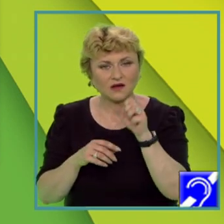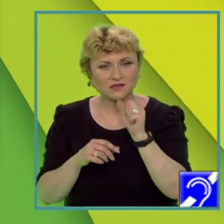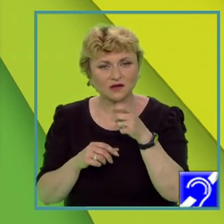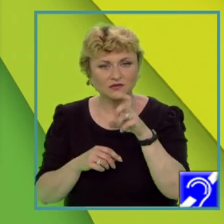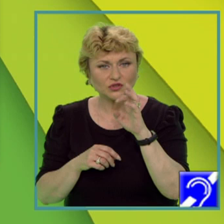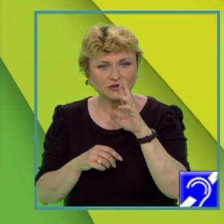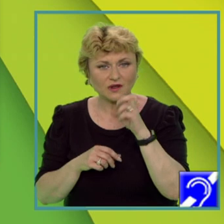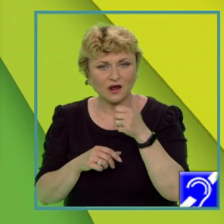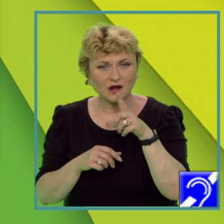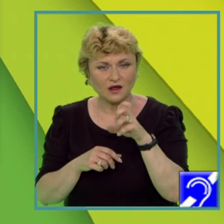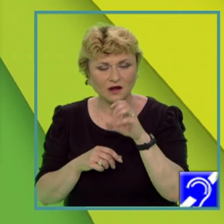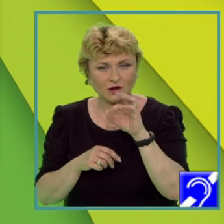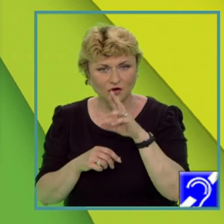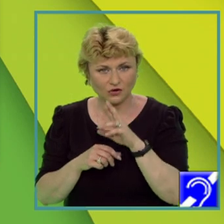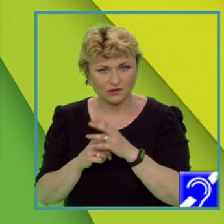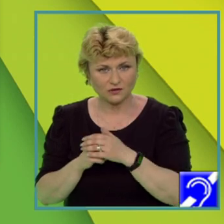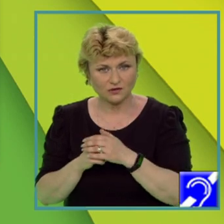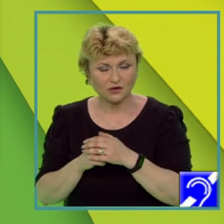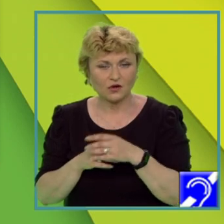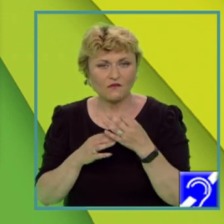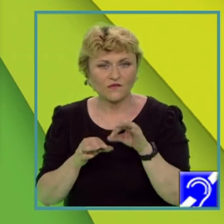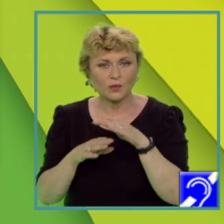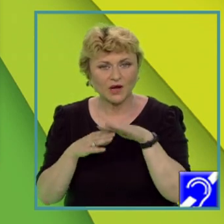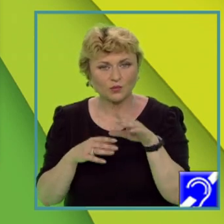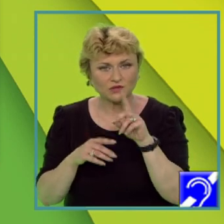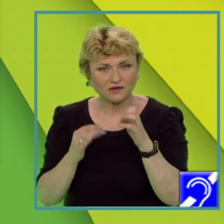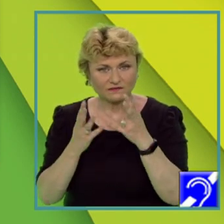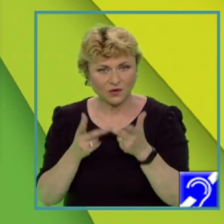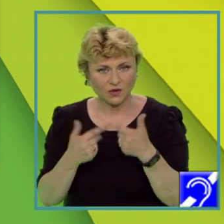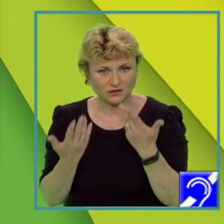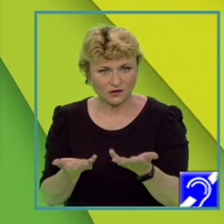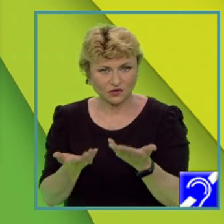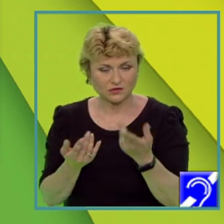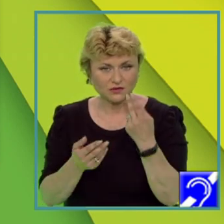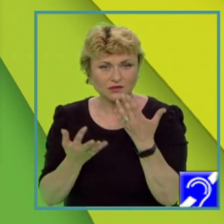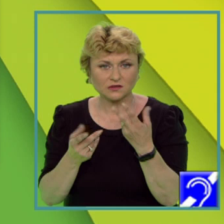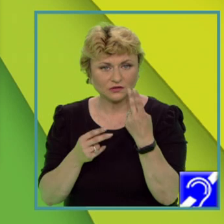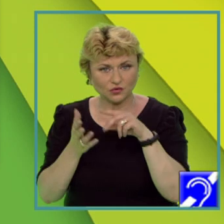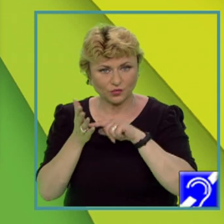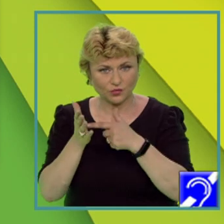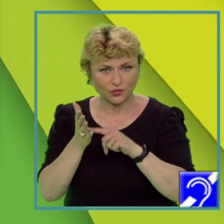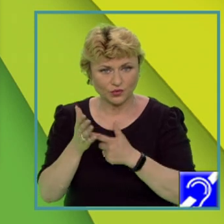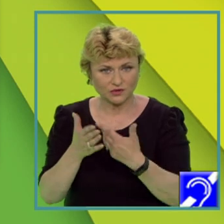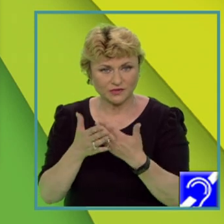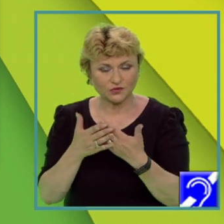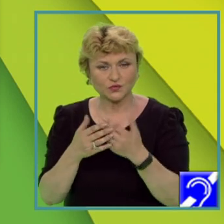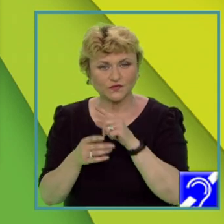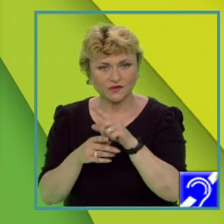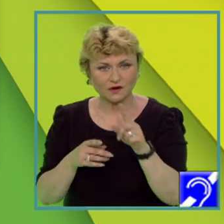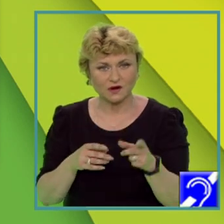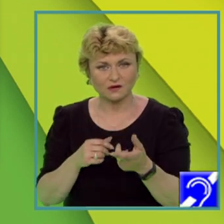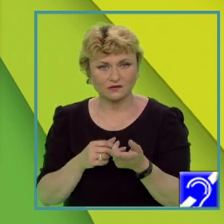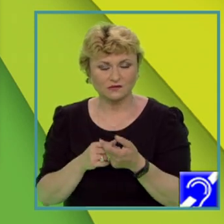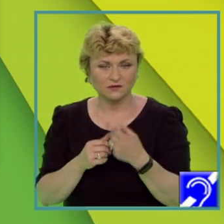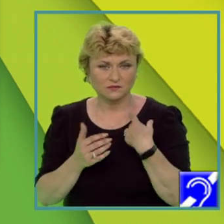unitate. Conform baremului de evaluare, se acordă câte două puncte pentru fiecare premiză naturală,